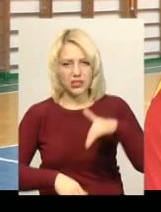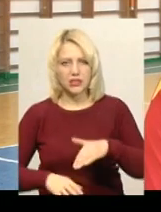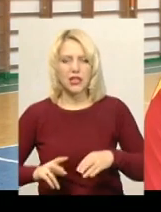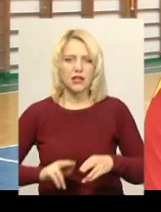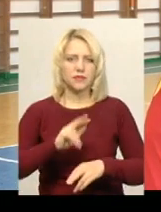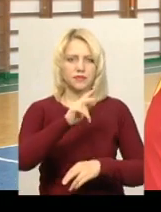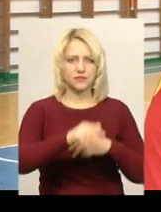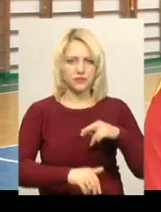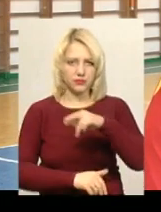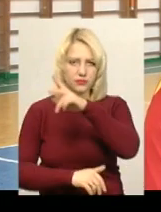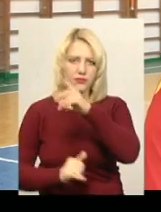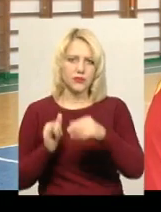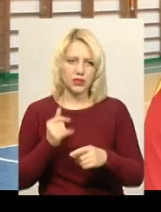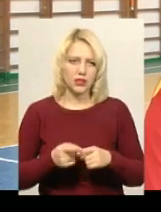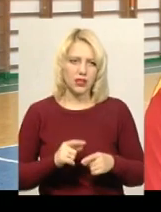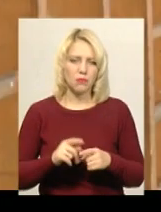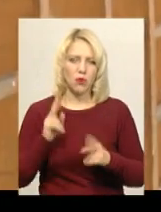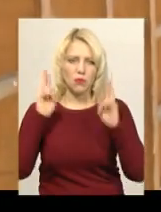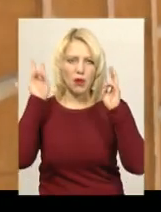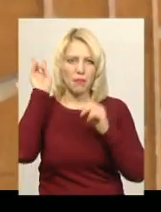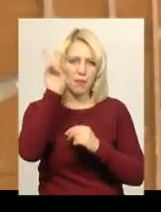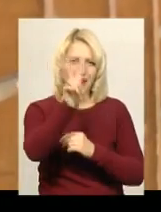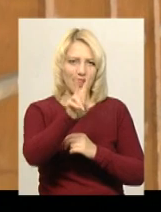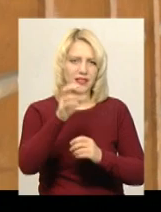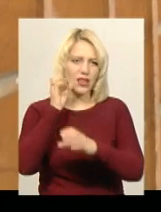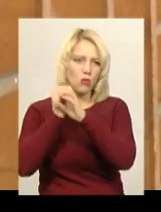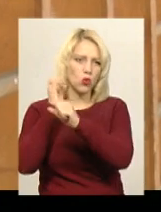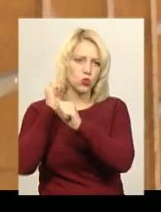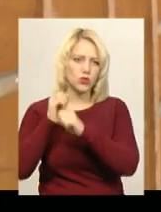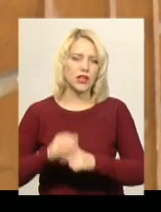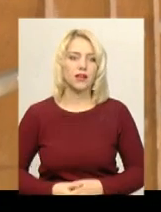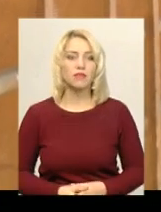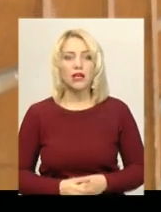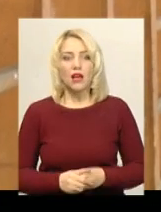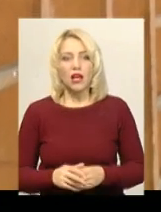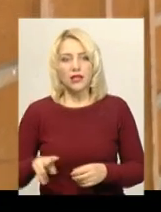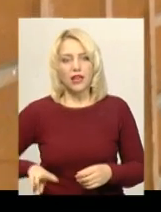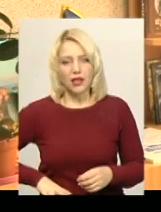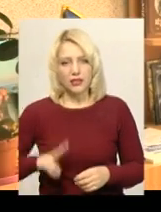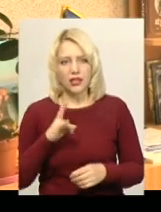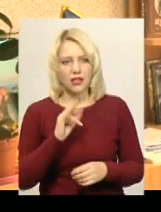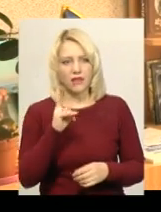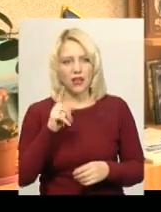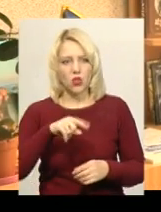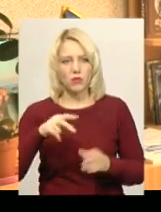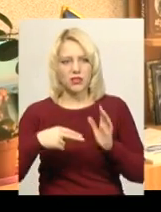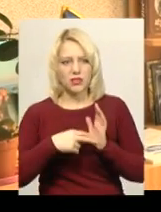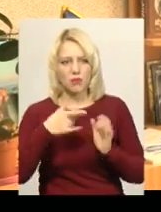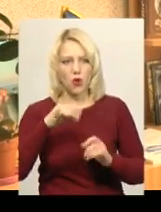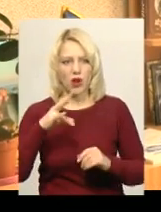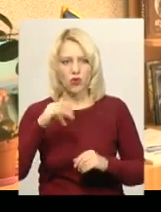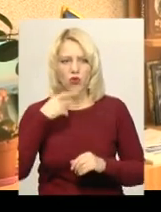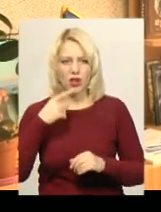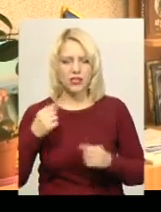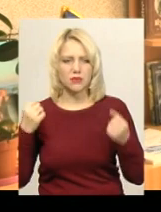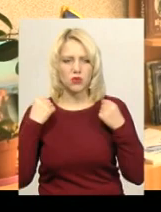вертикальні підйоми і рух по паралельних мотузках. Директор Хмельницького навчально-вихованого комплексу номер 7 Ольга Горенко каже, спортивні майстер